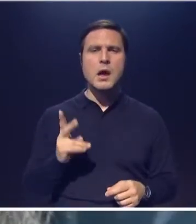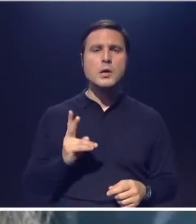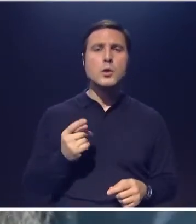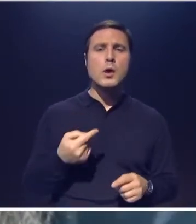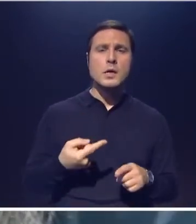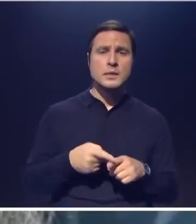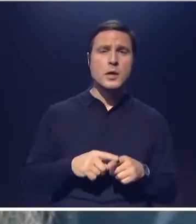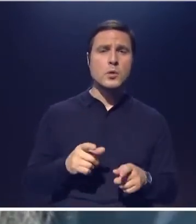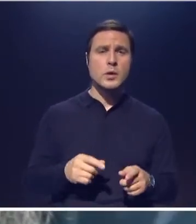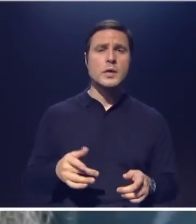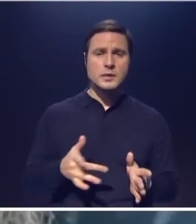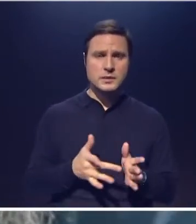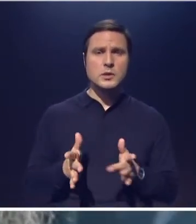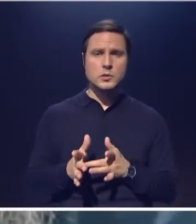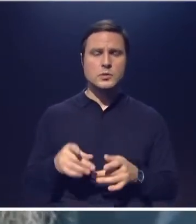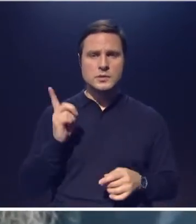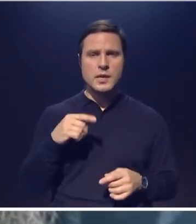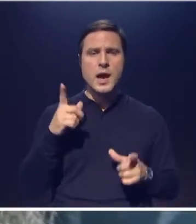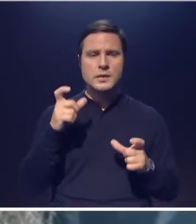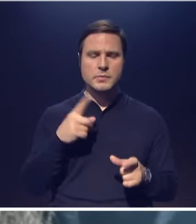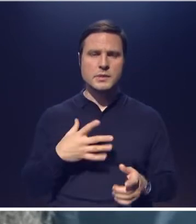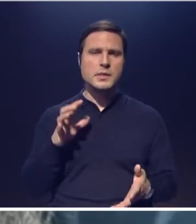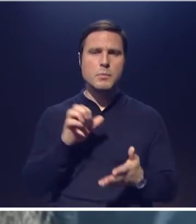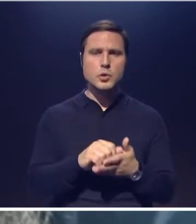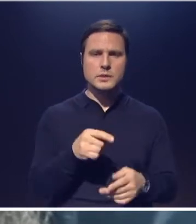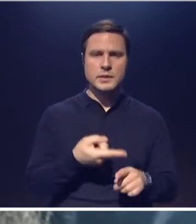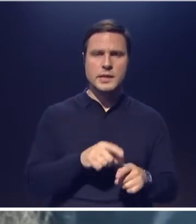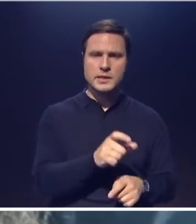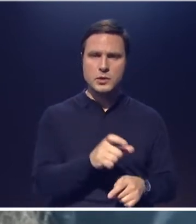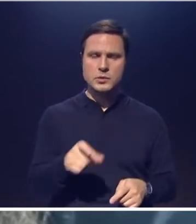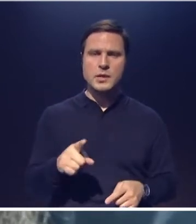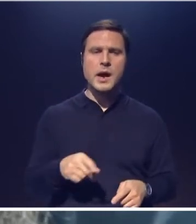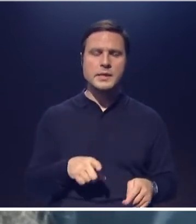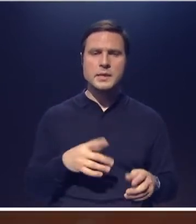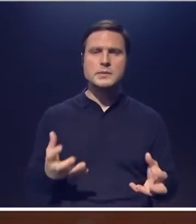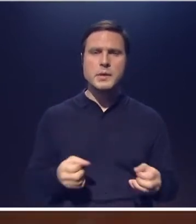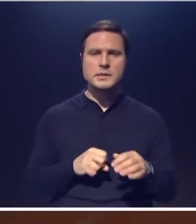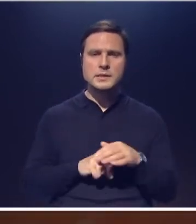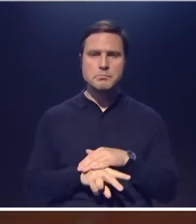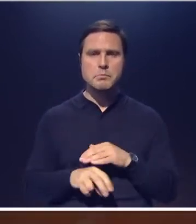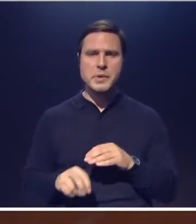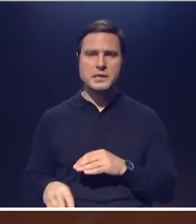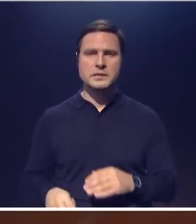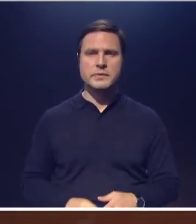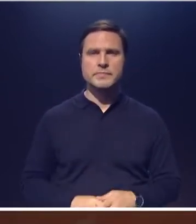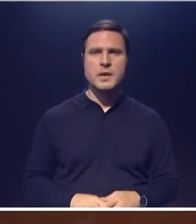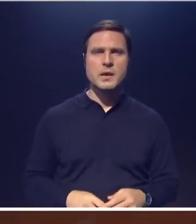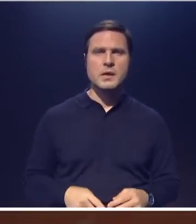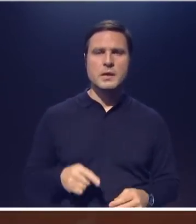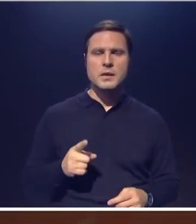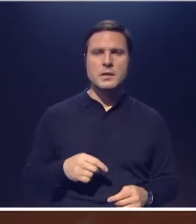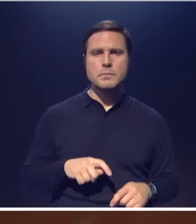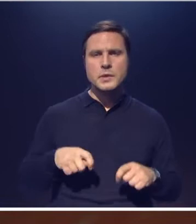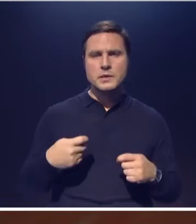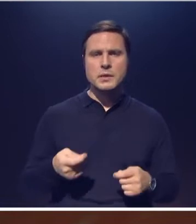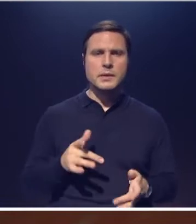кто вы такие?» И бесноватый набросился на этих людей, и они спаслись бегством. В святоотическом предании отношение